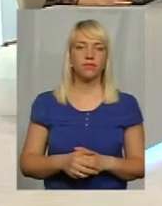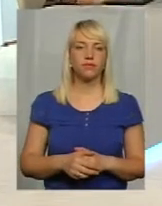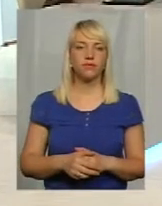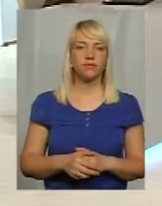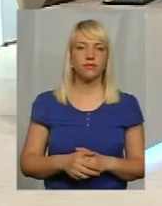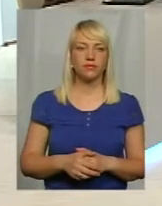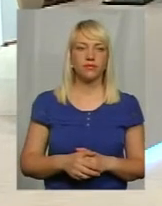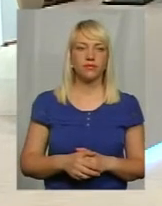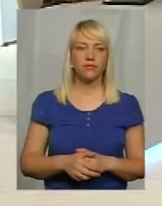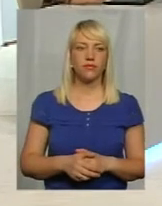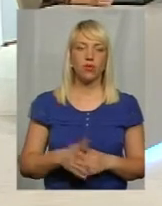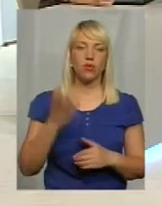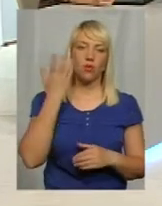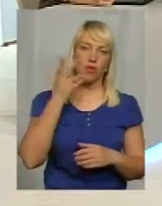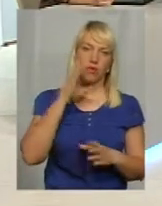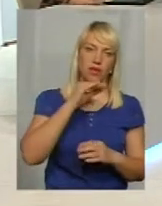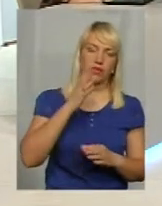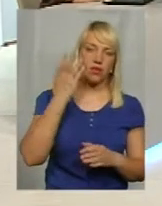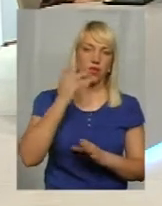Коли вдається, коли не вдається?